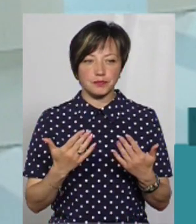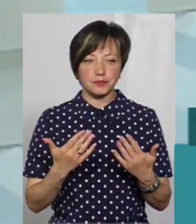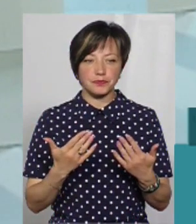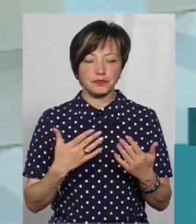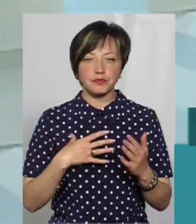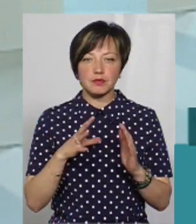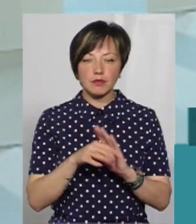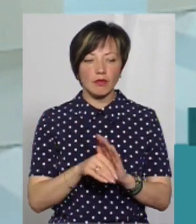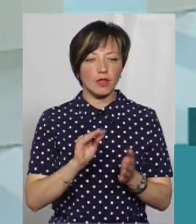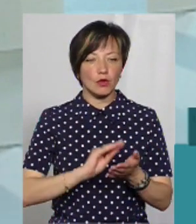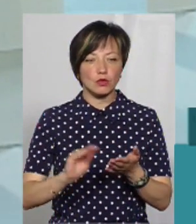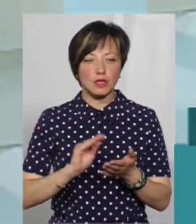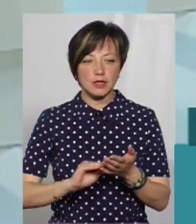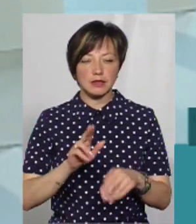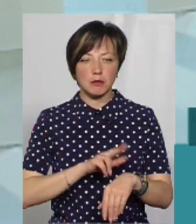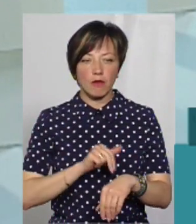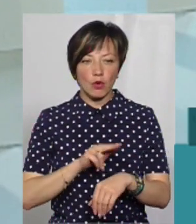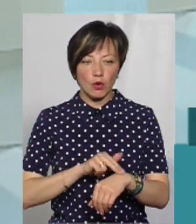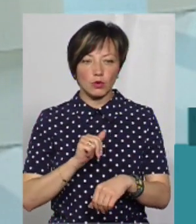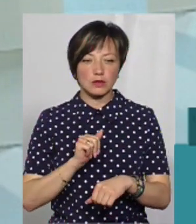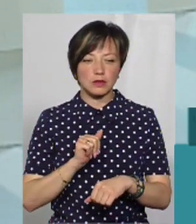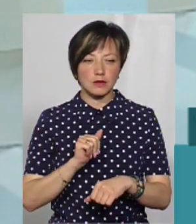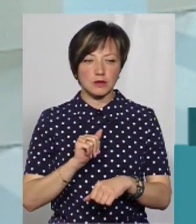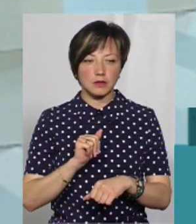згиблих журналістів, правоохоронців.